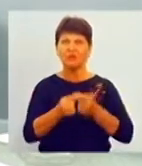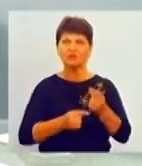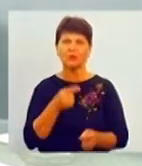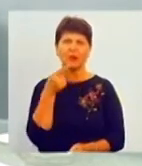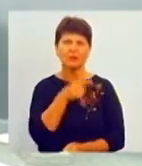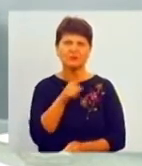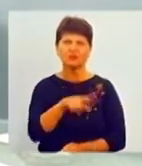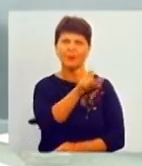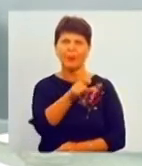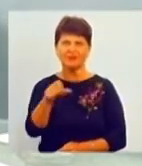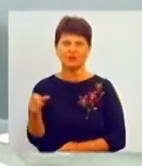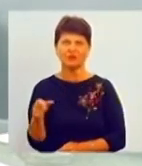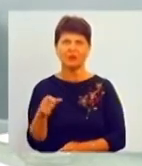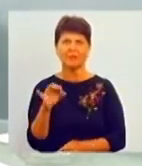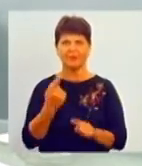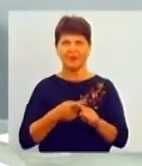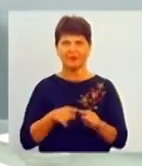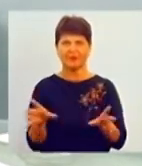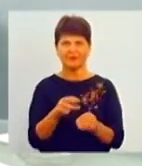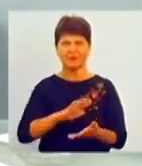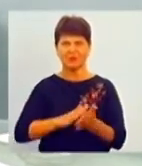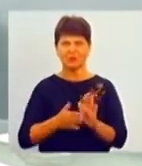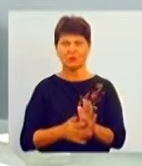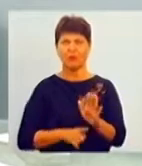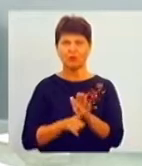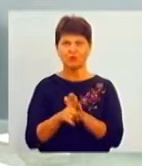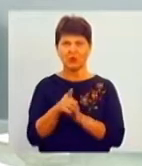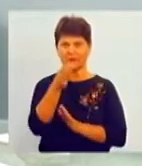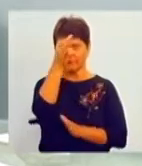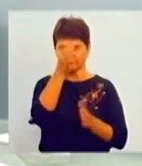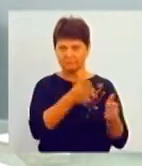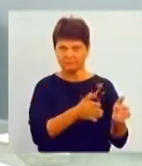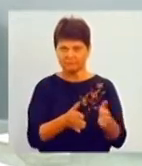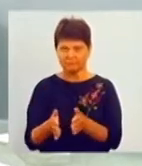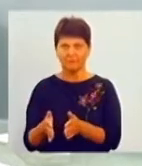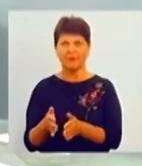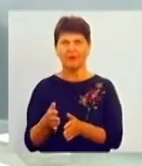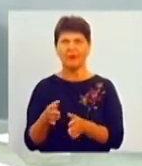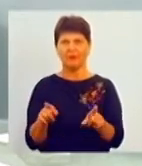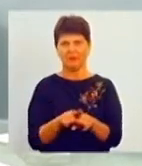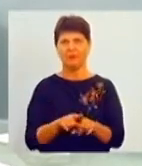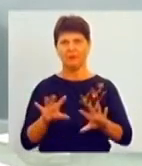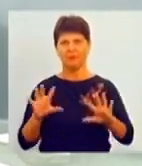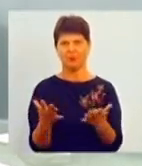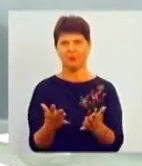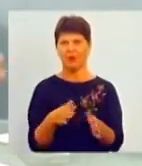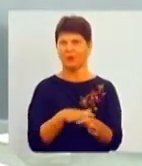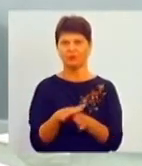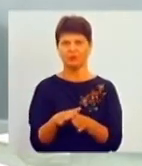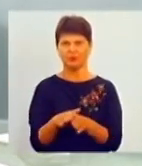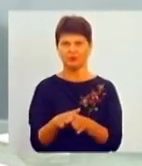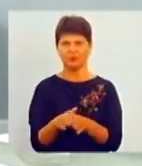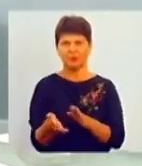пасажирів, і, власне, ось ця ситуація сьогодні почала вирівнюватись. І ось такі події, які абсолютно невілюють